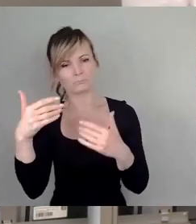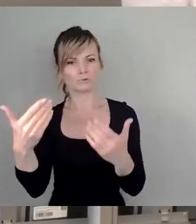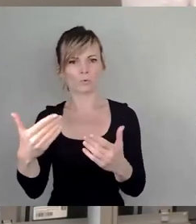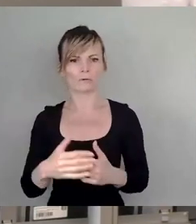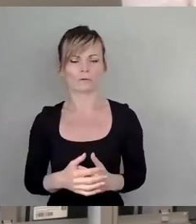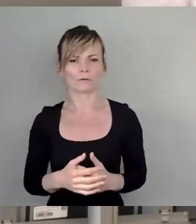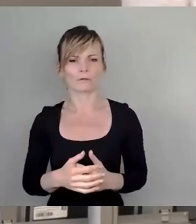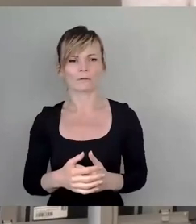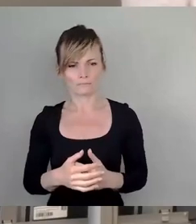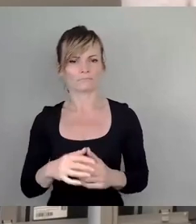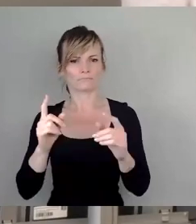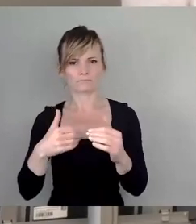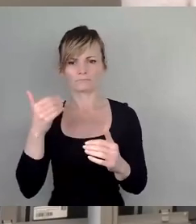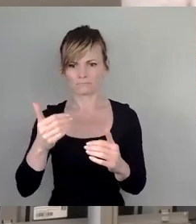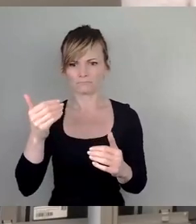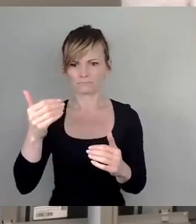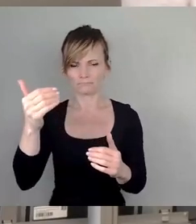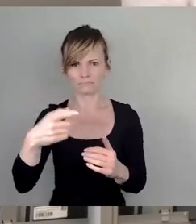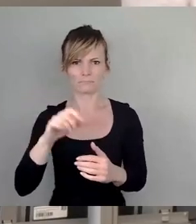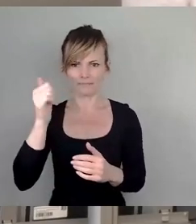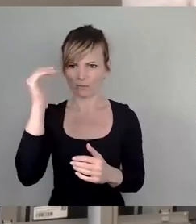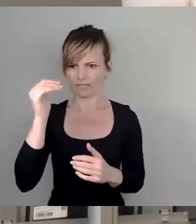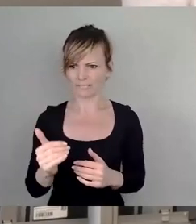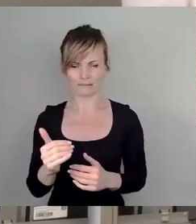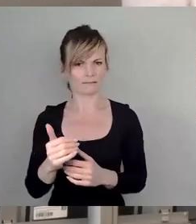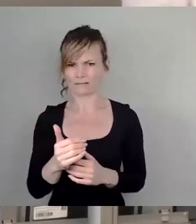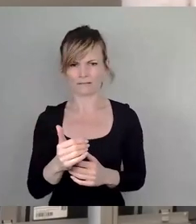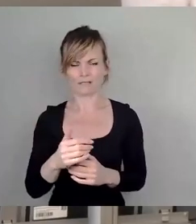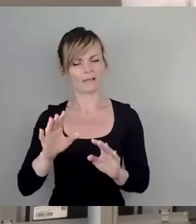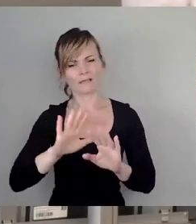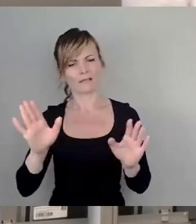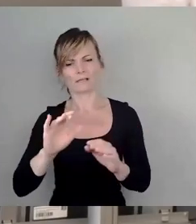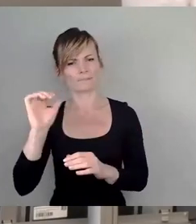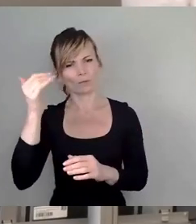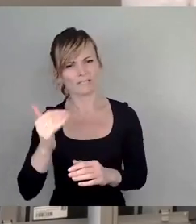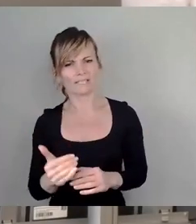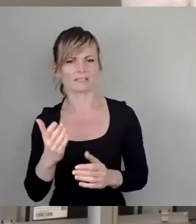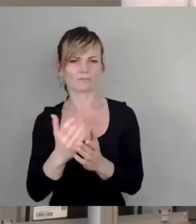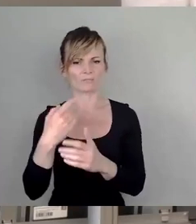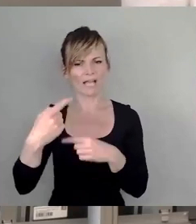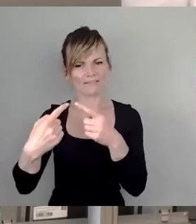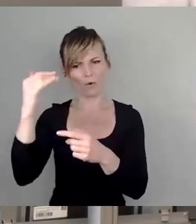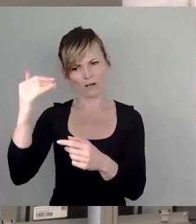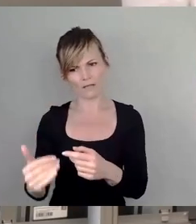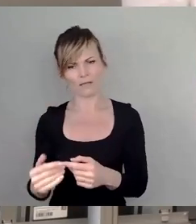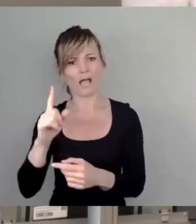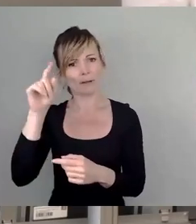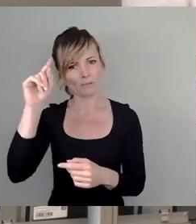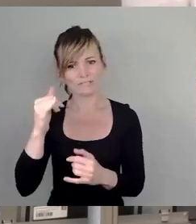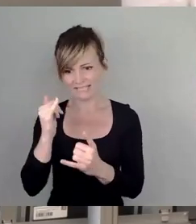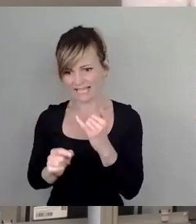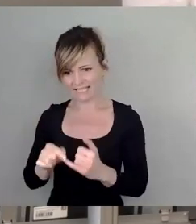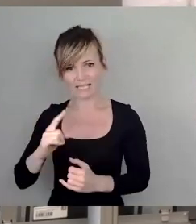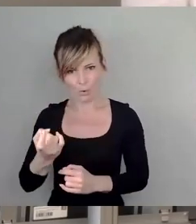Prioritäten. Das ist aber falsch. Prioritäten sollten schon in der Reihenfolge abgearbeitet werden, aber eigentlich auch mit der Zielstellung, dass die letzte auch noch drankommt. Und